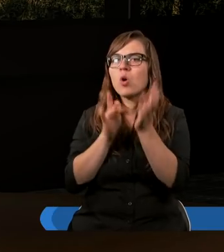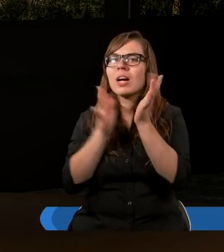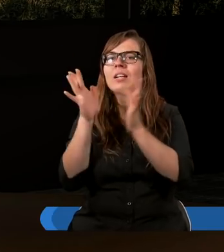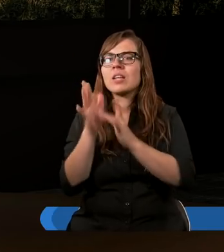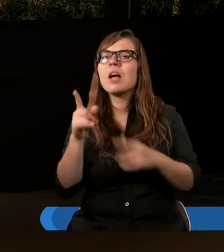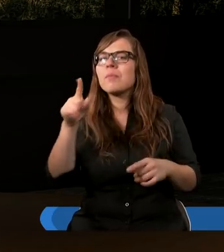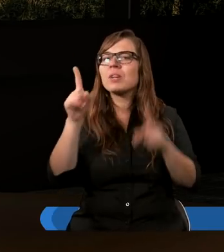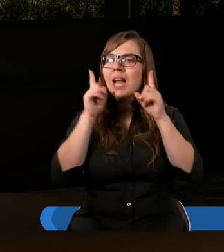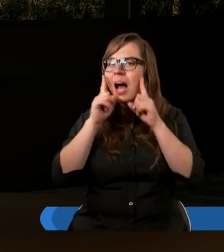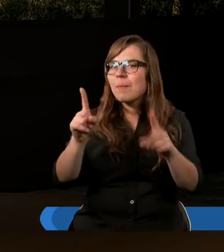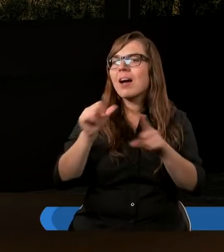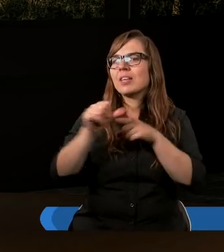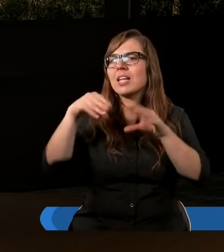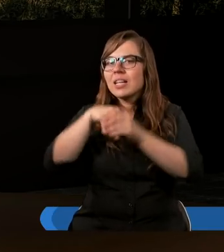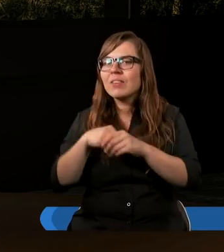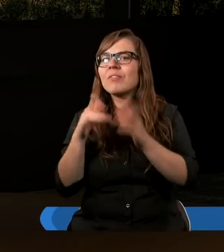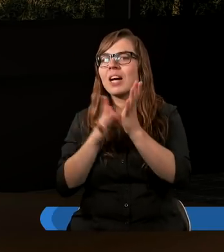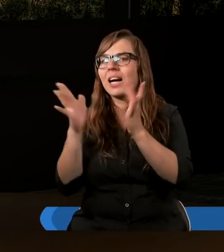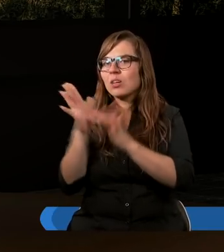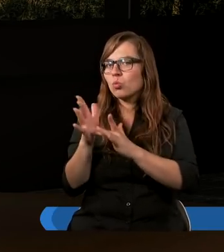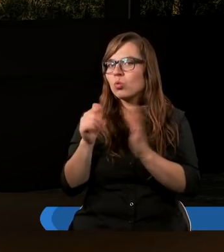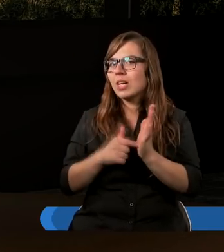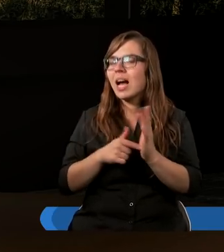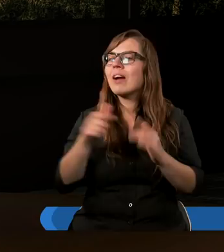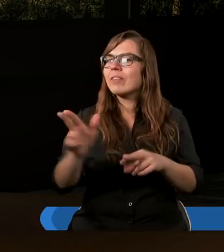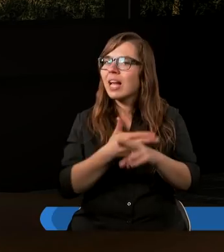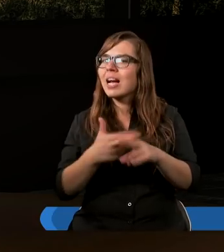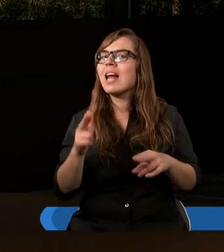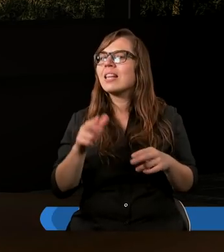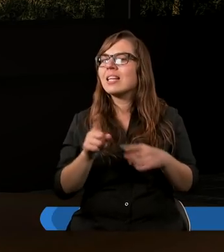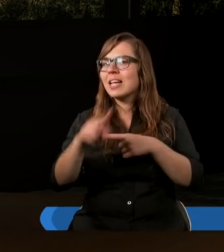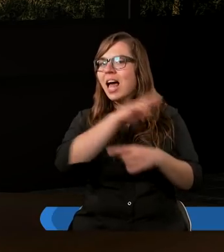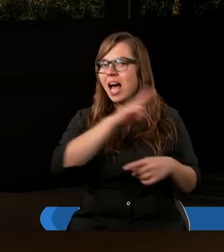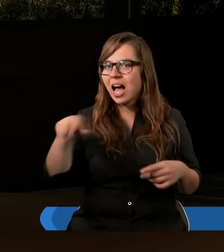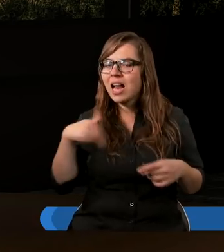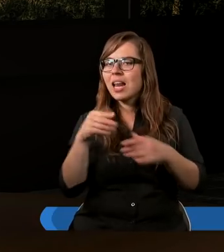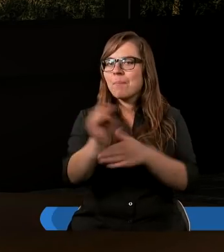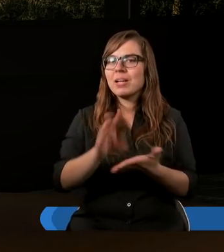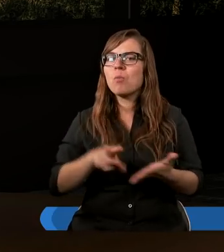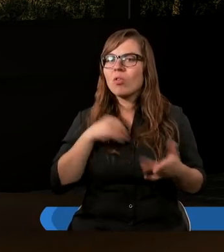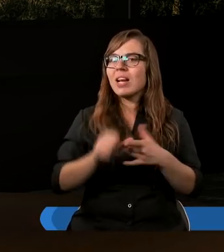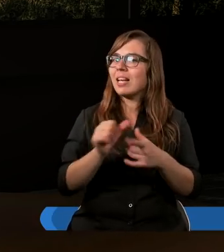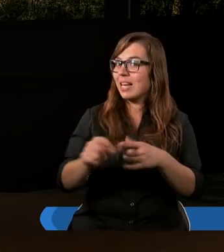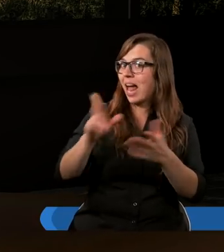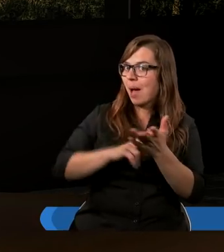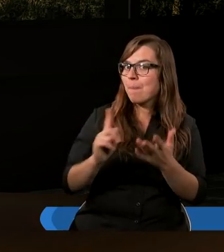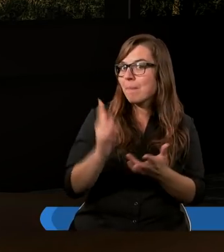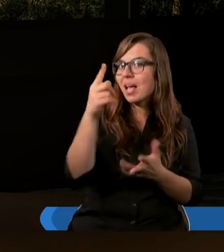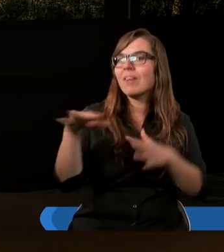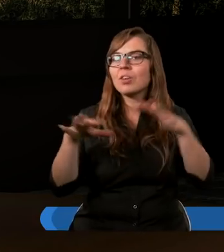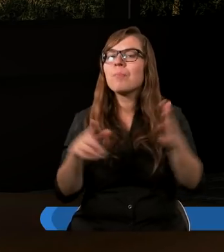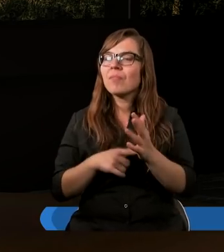wtedy, kiedy naprawdę jesteśmy właśnie przy Chrystusie. I wtedy, kiedy dla nas Pismo Święte jest na pierwszym miejscu,